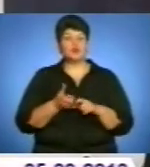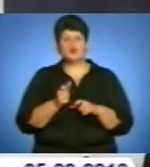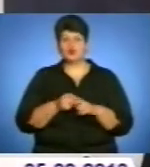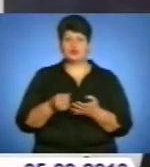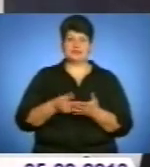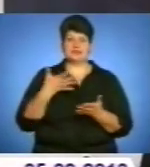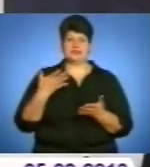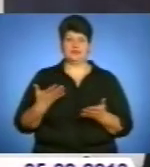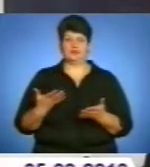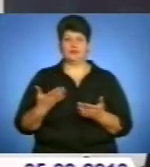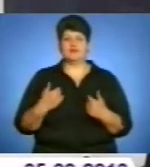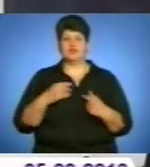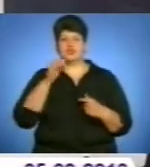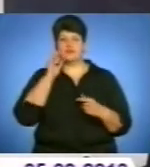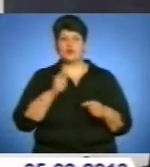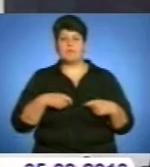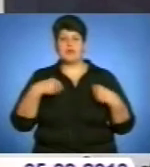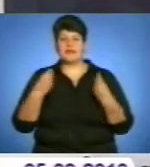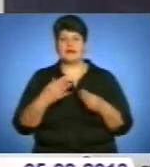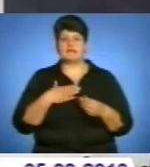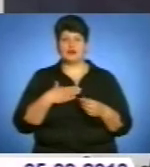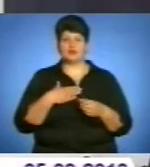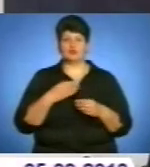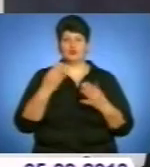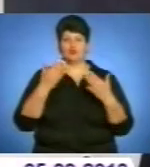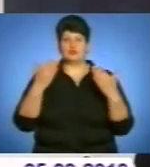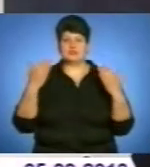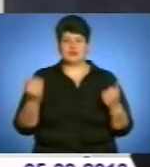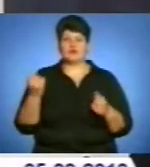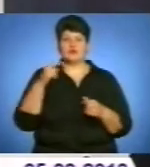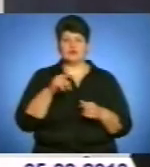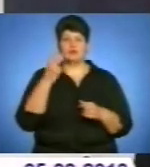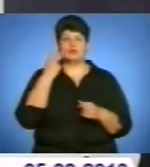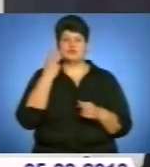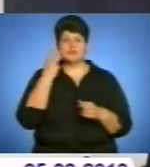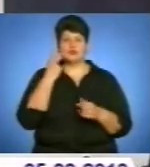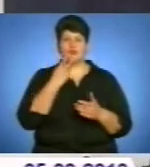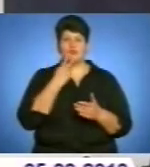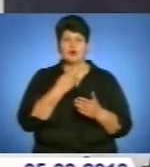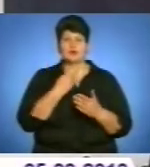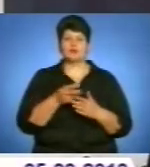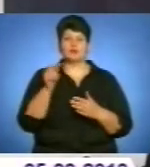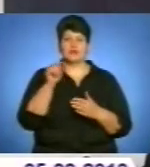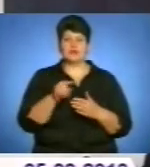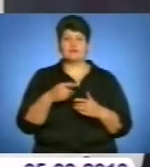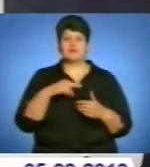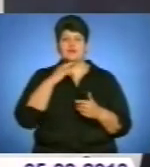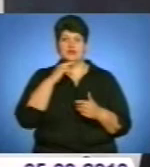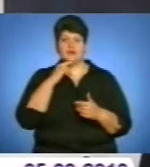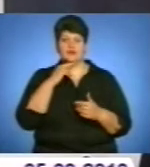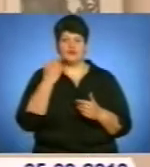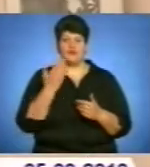Ткаченко передав їх нашому музею, і вони постійно, постійно ми показуємо їх, і вони привертають